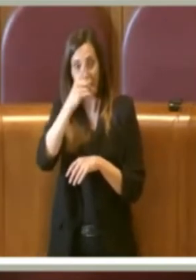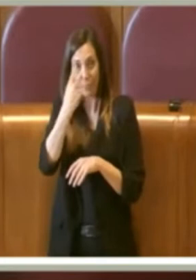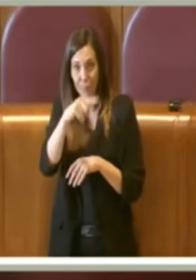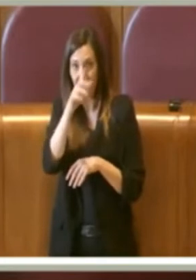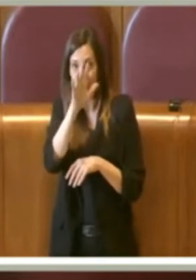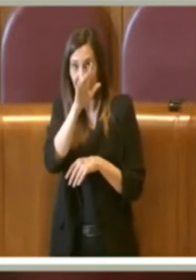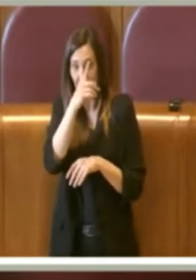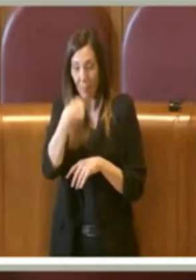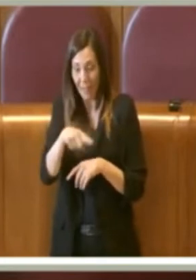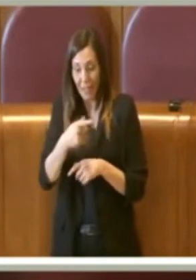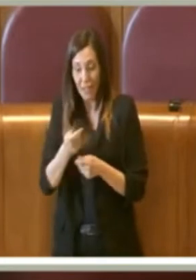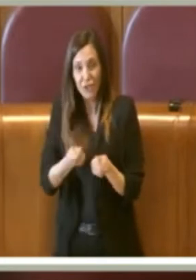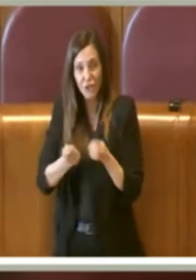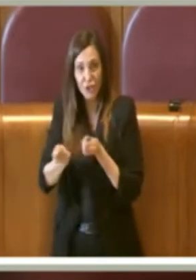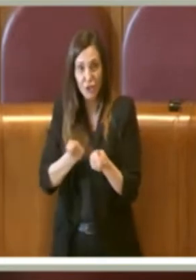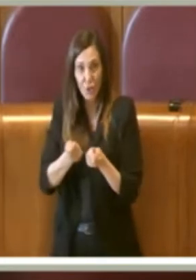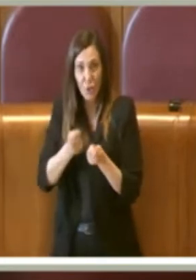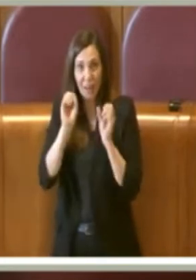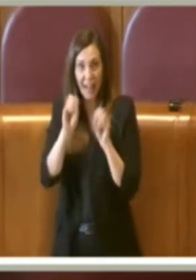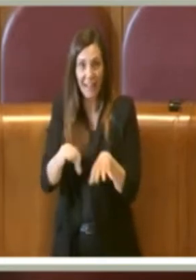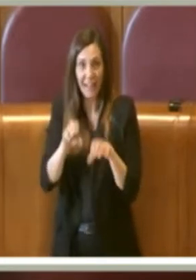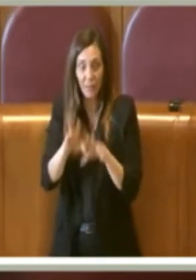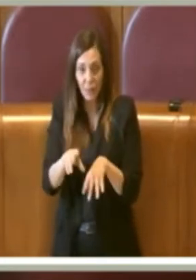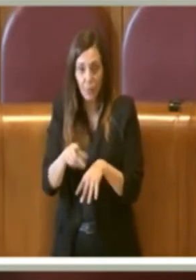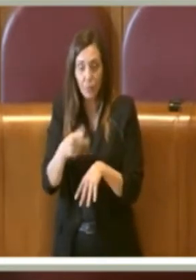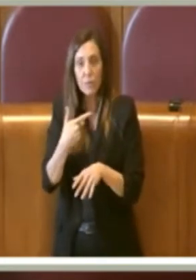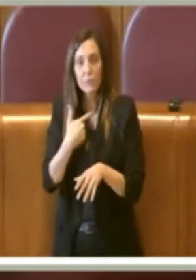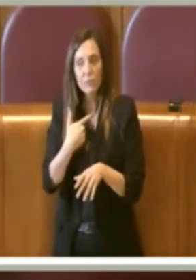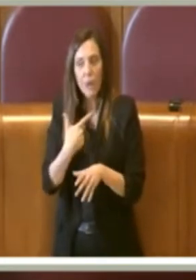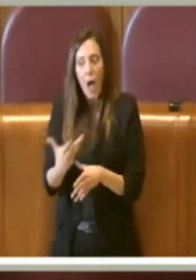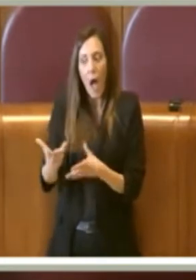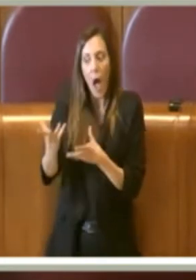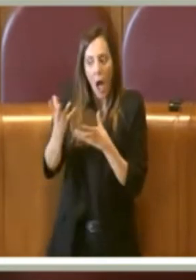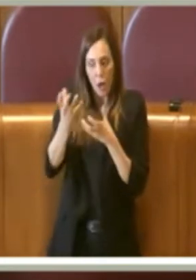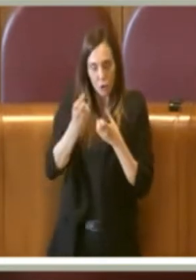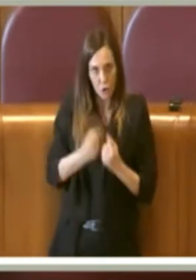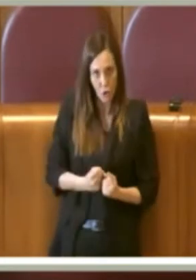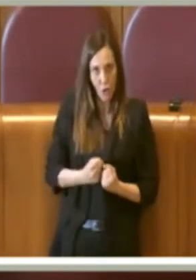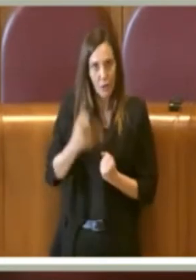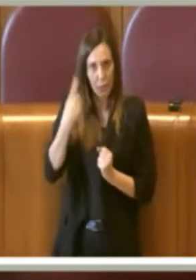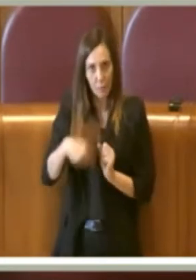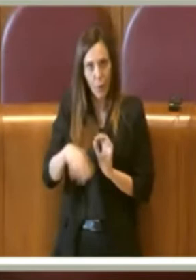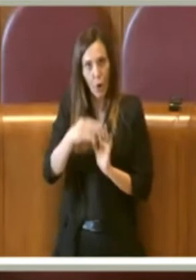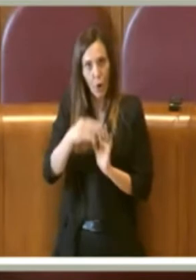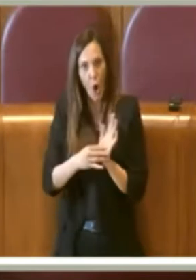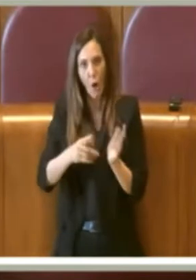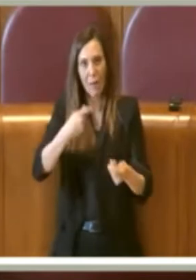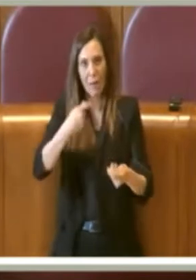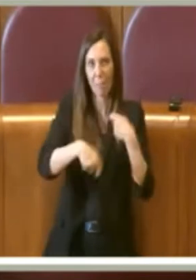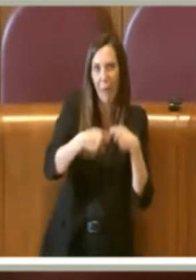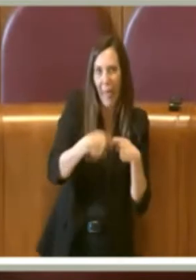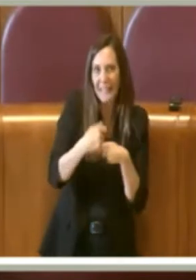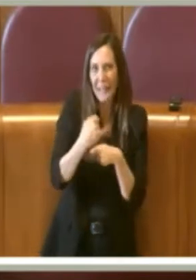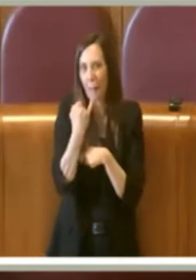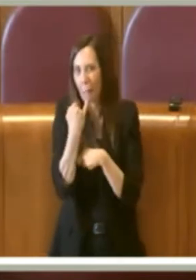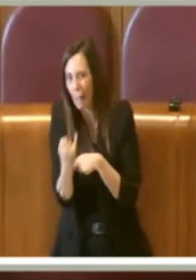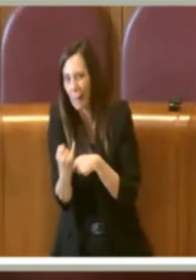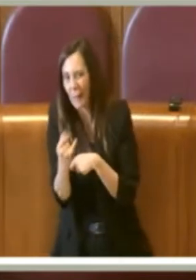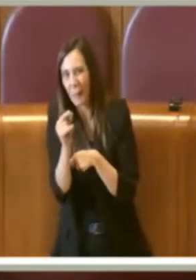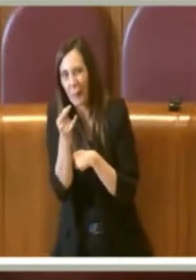europee insomma sulla gestione dei rifiuti che recepisce ovviamente quelle norme sulle plastiche e sulle microplastiche